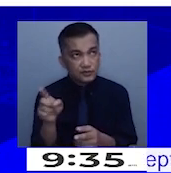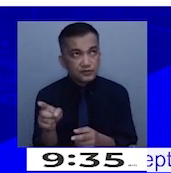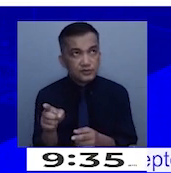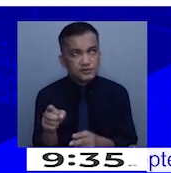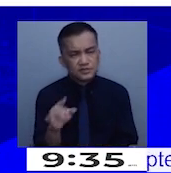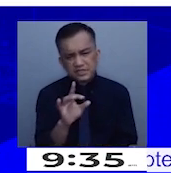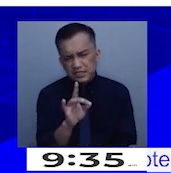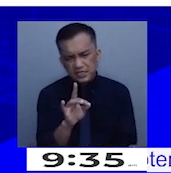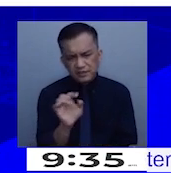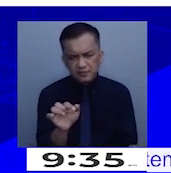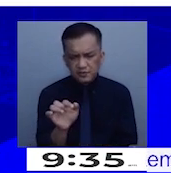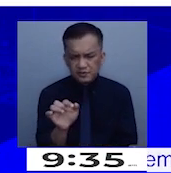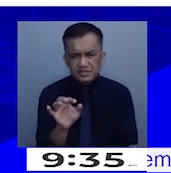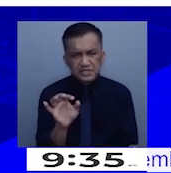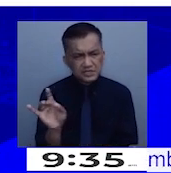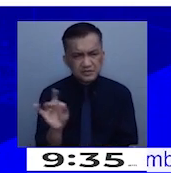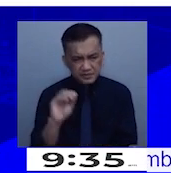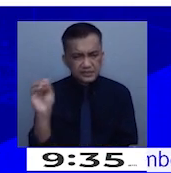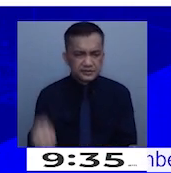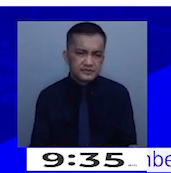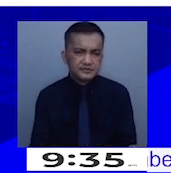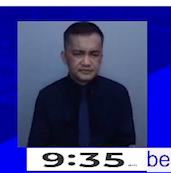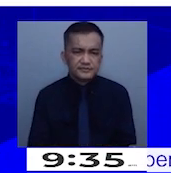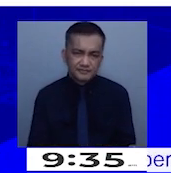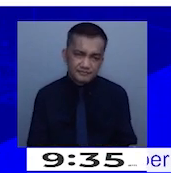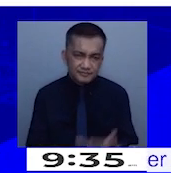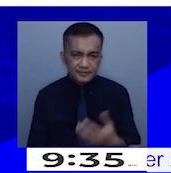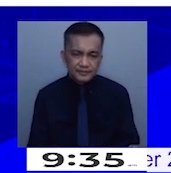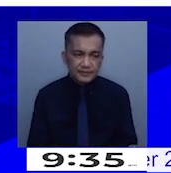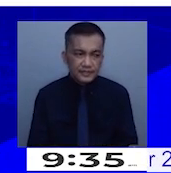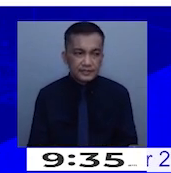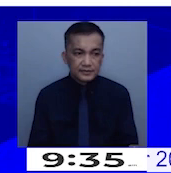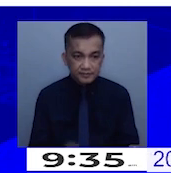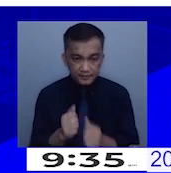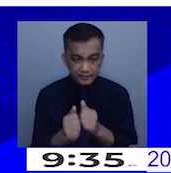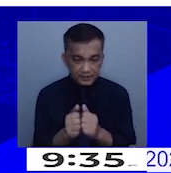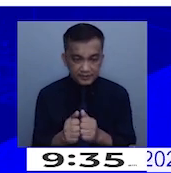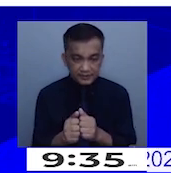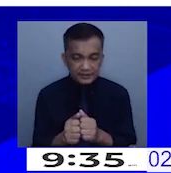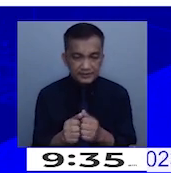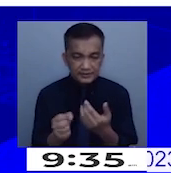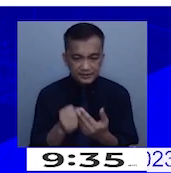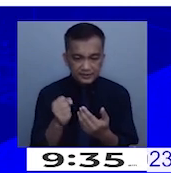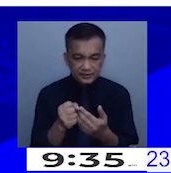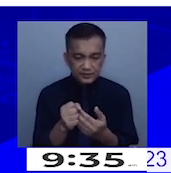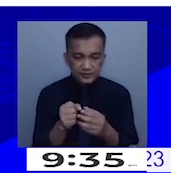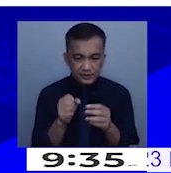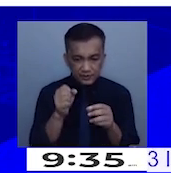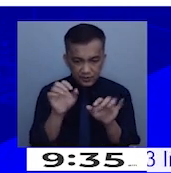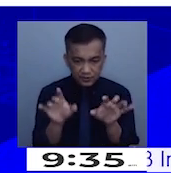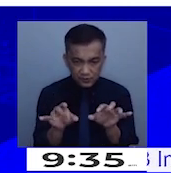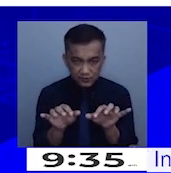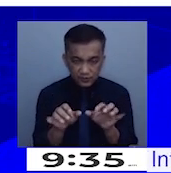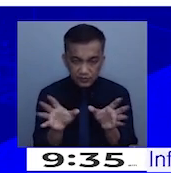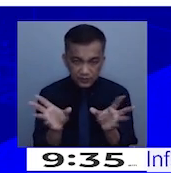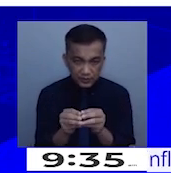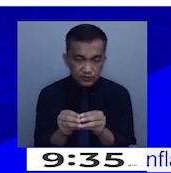8.8%. So, ibig sabihin, parang simple computation, 26